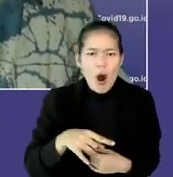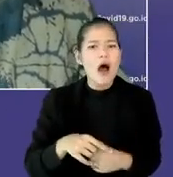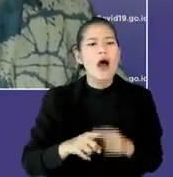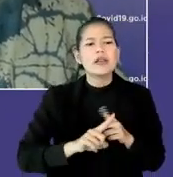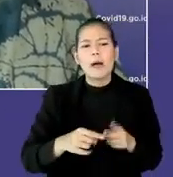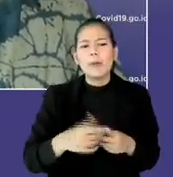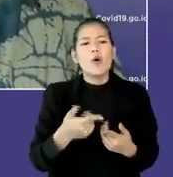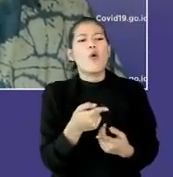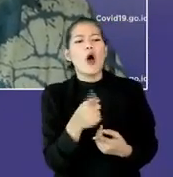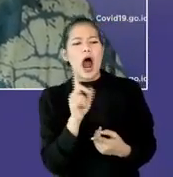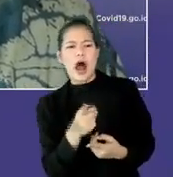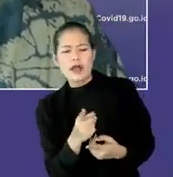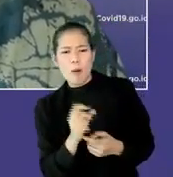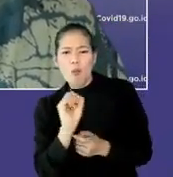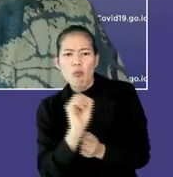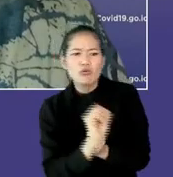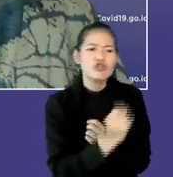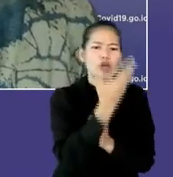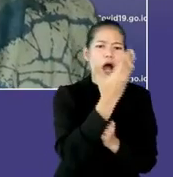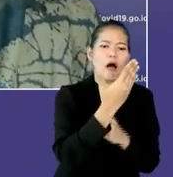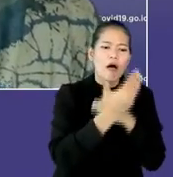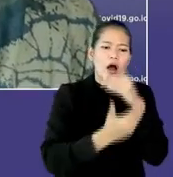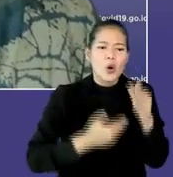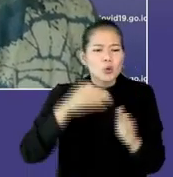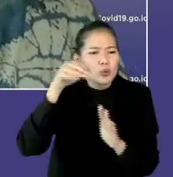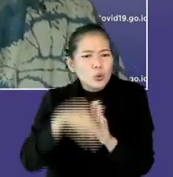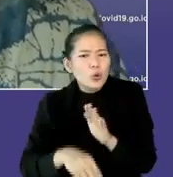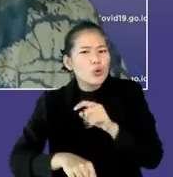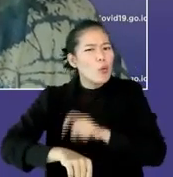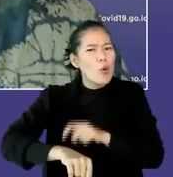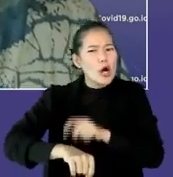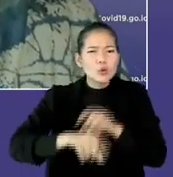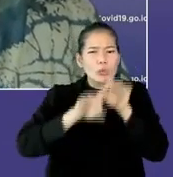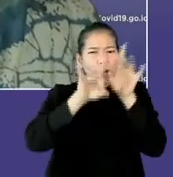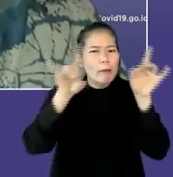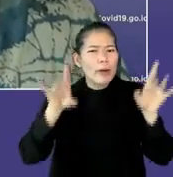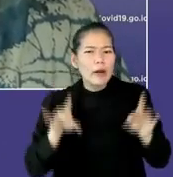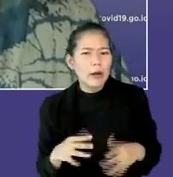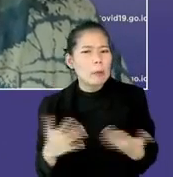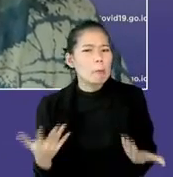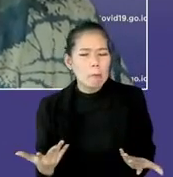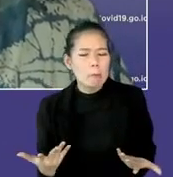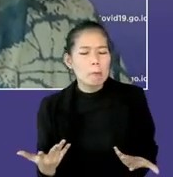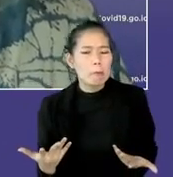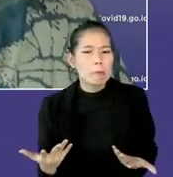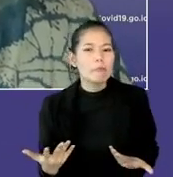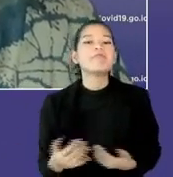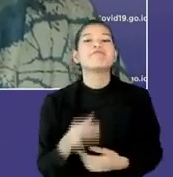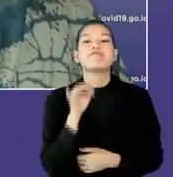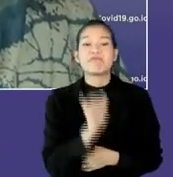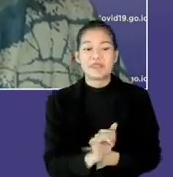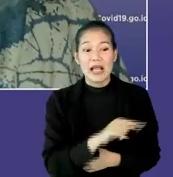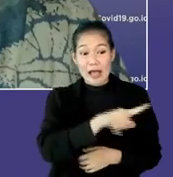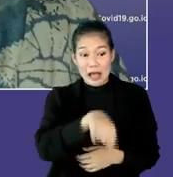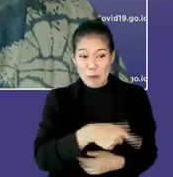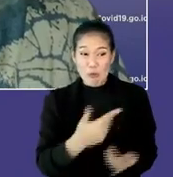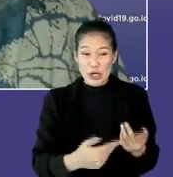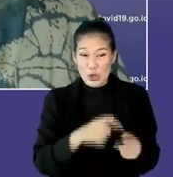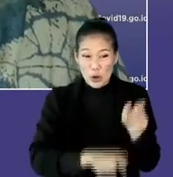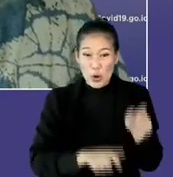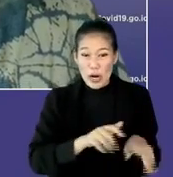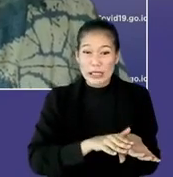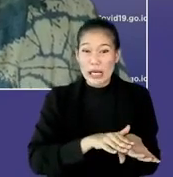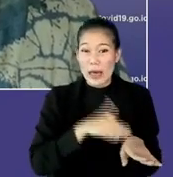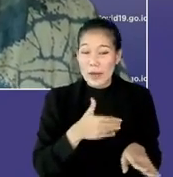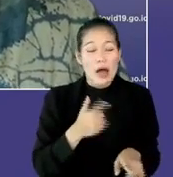Ada yang kayaknya baru sampai puncak, dan baru turun dari puncaknya ini nggak sampai seminggu begitu ya, dokter Dewinya. Memang mereka telat gitu ya,